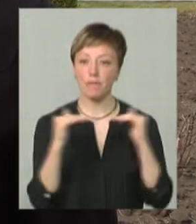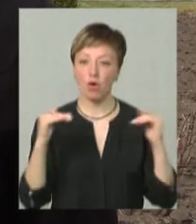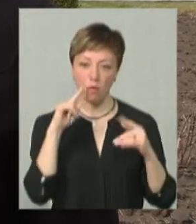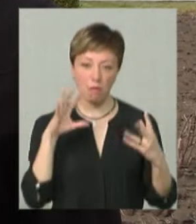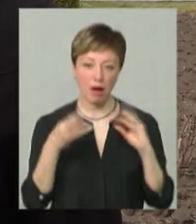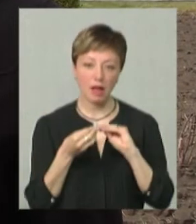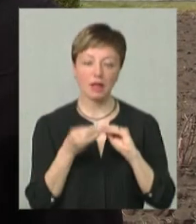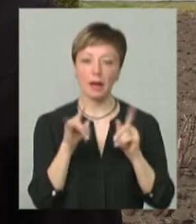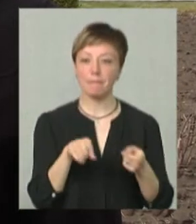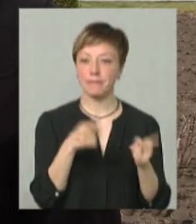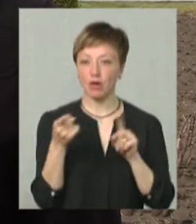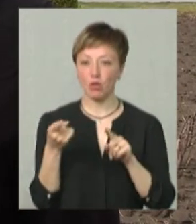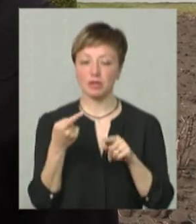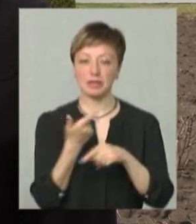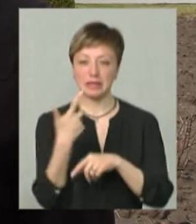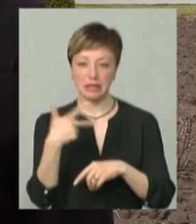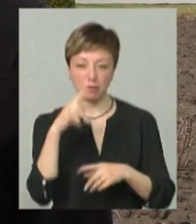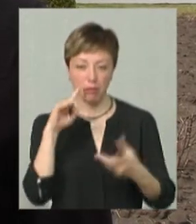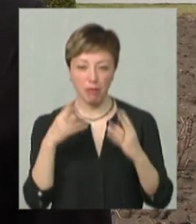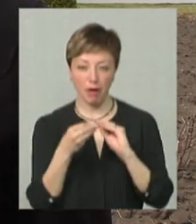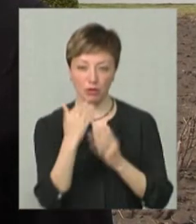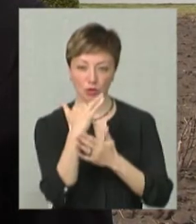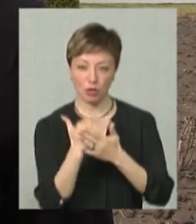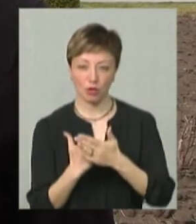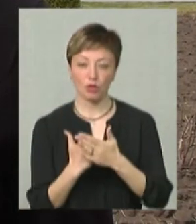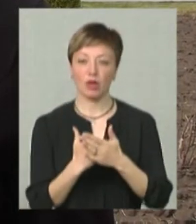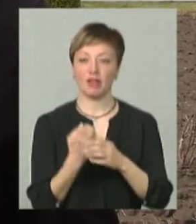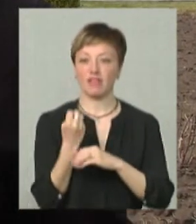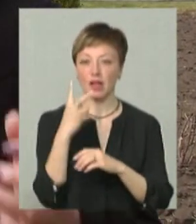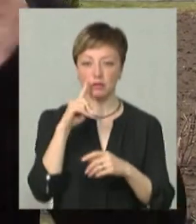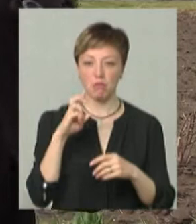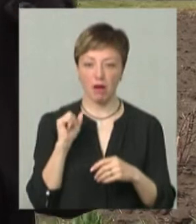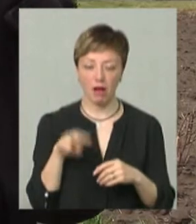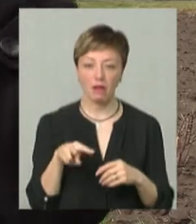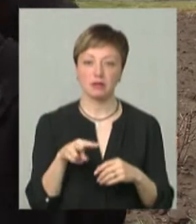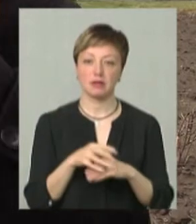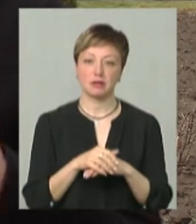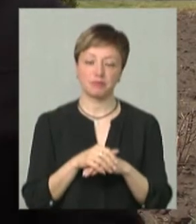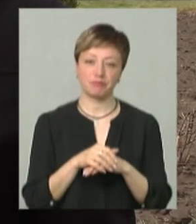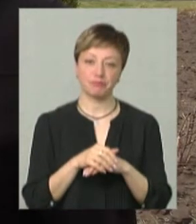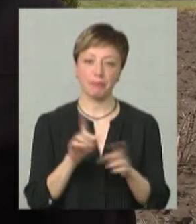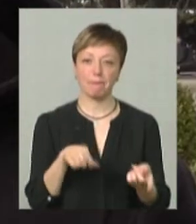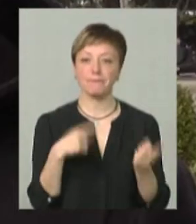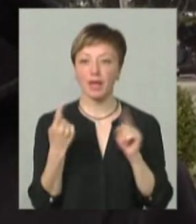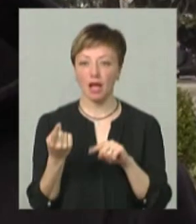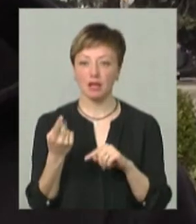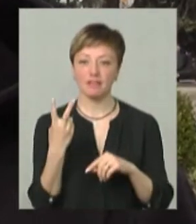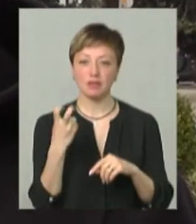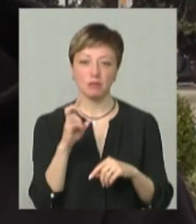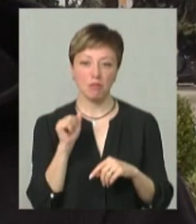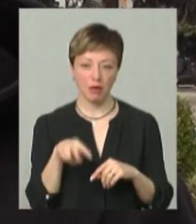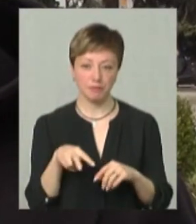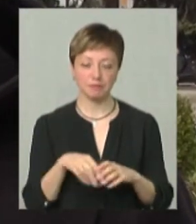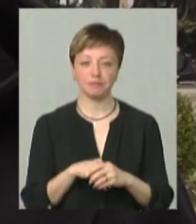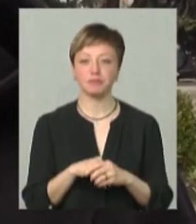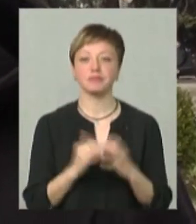бал і переводити ось цю 30-бальну шкалу, 12-бальну